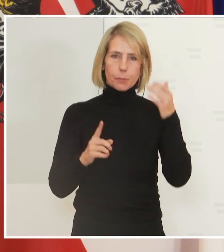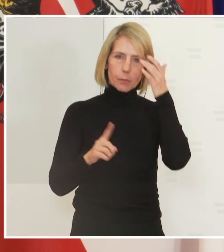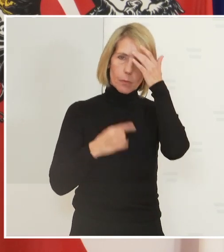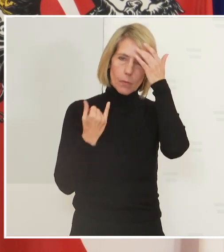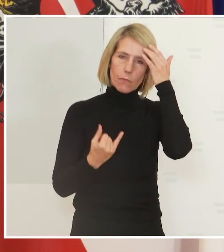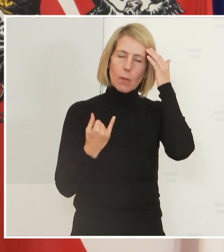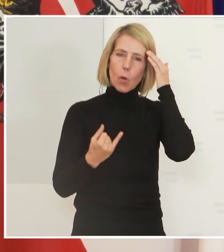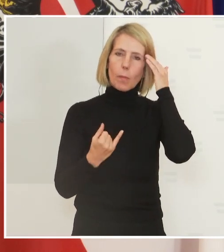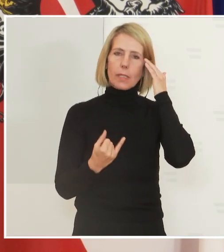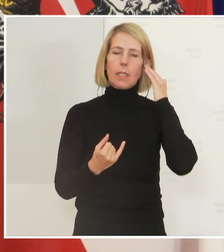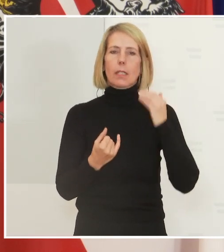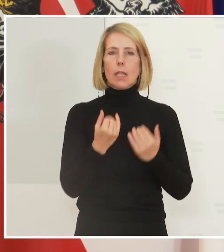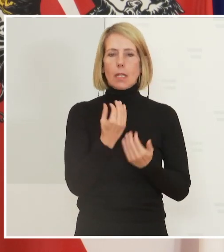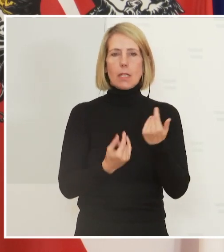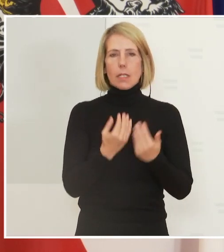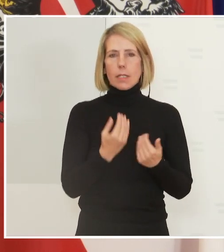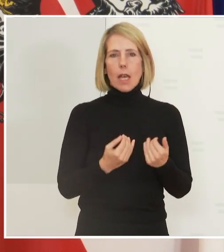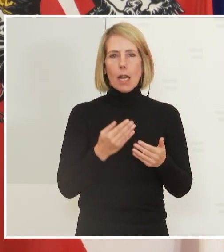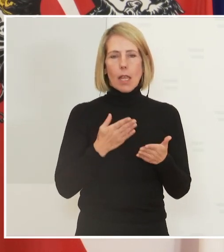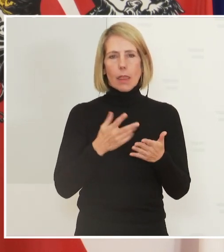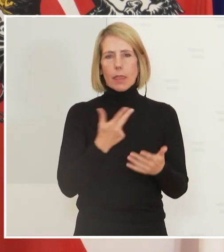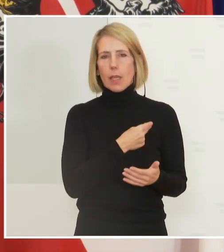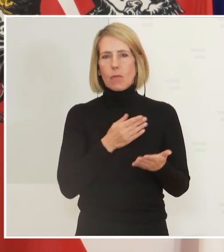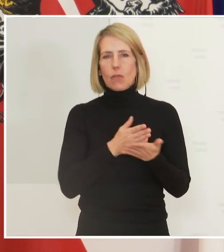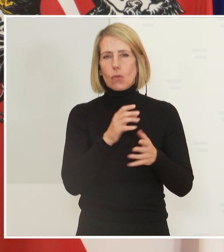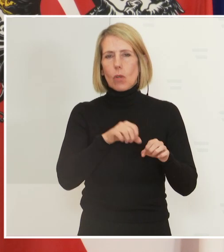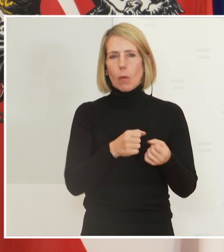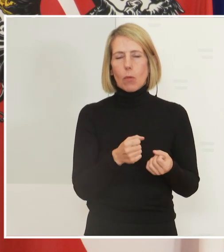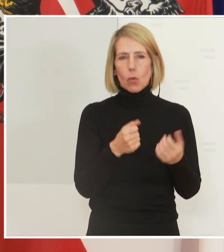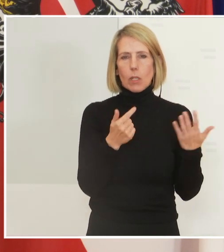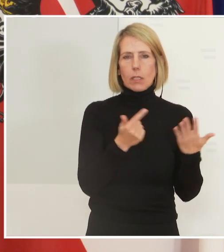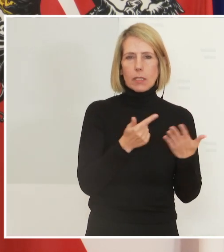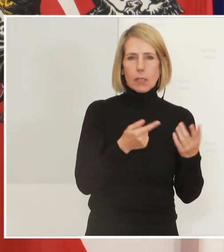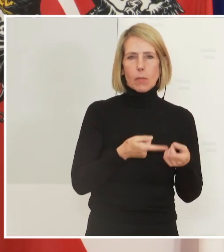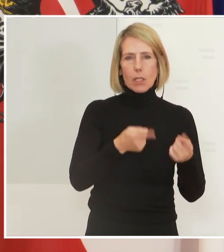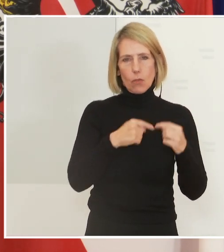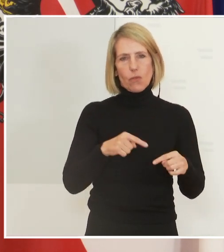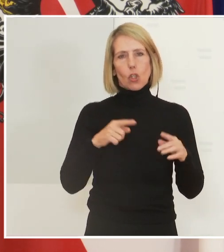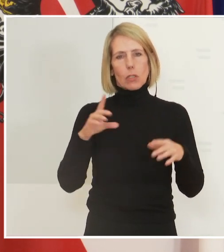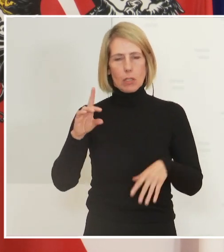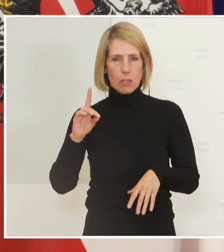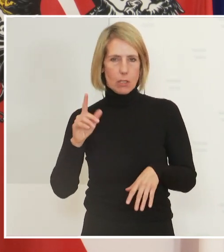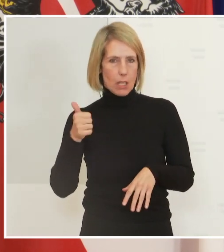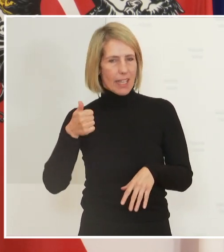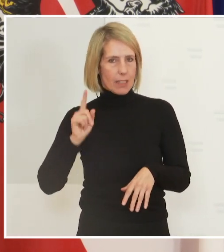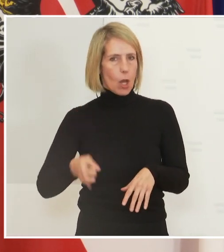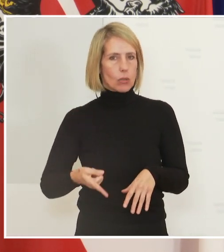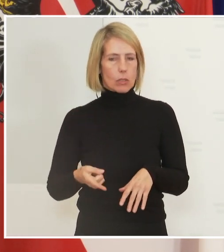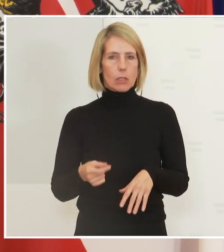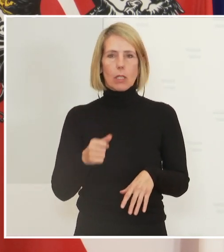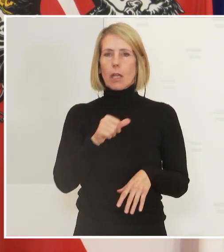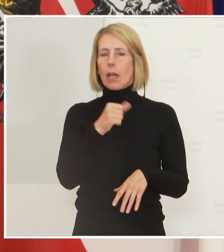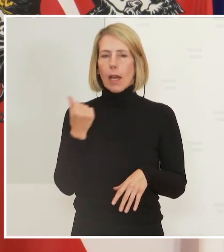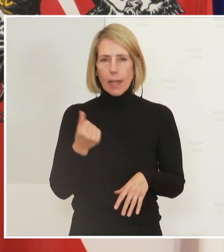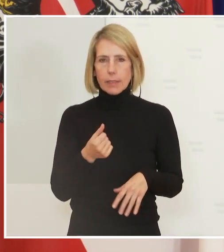-Zahlen, Impfdurchbrüche von 7, von 1.000. Das heißt, wir wissen, dass 993 Menschen